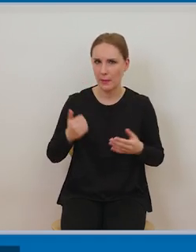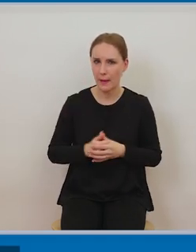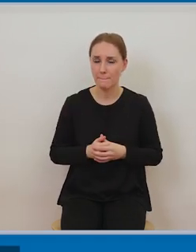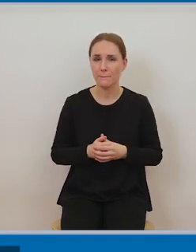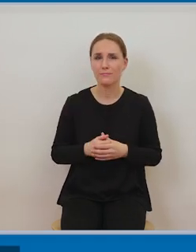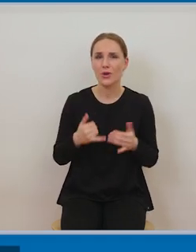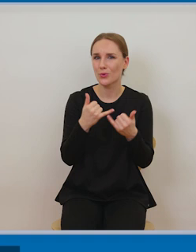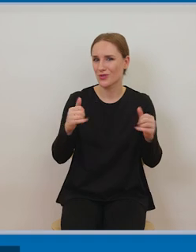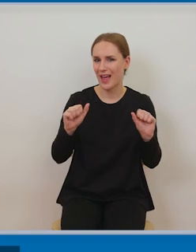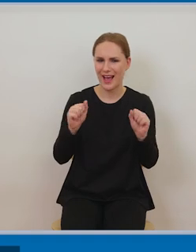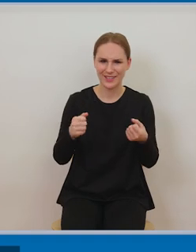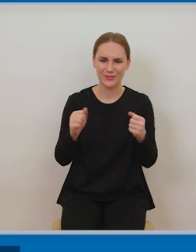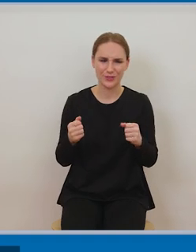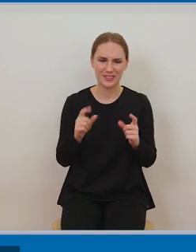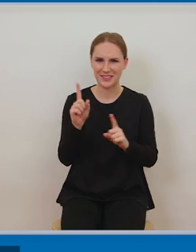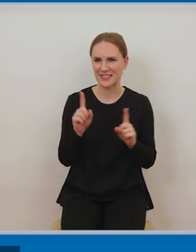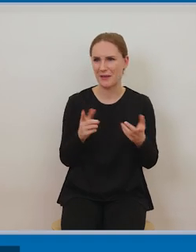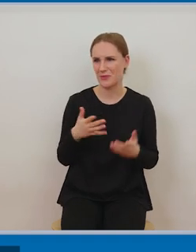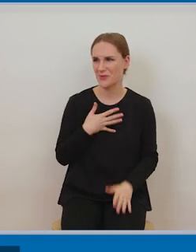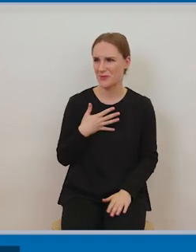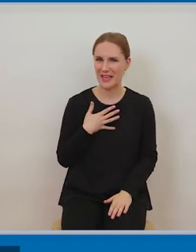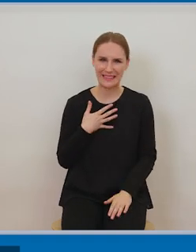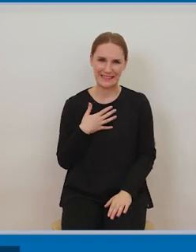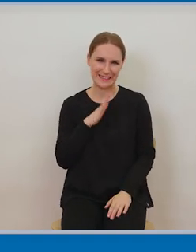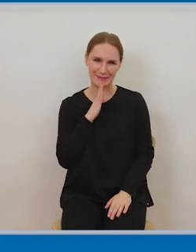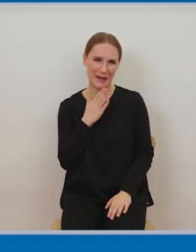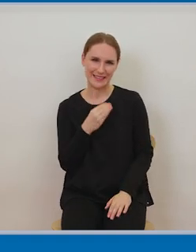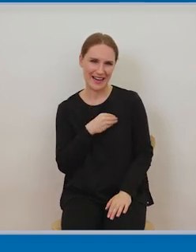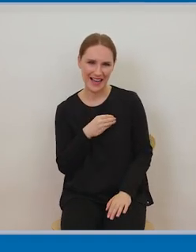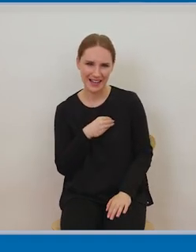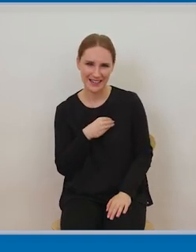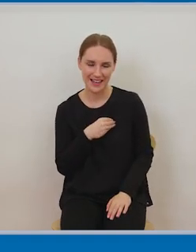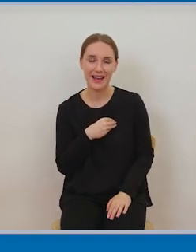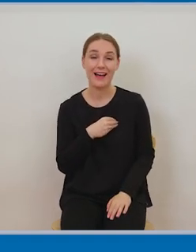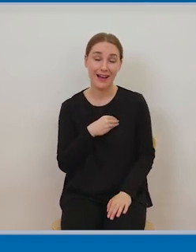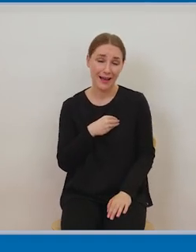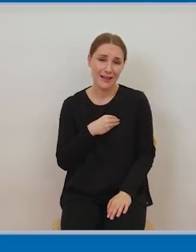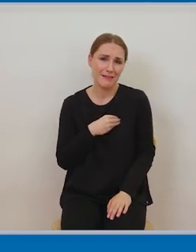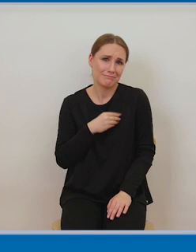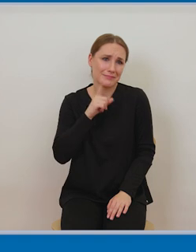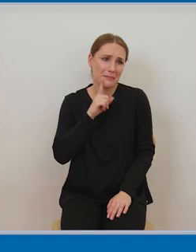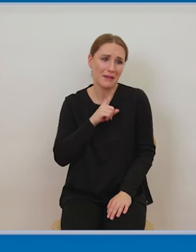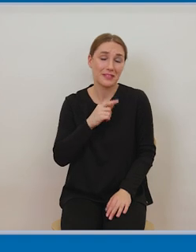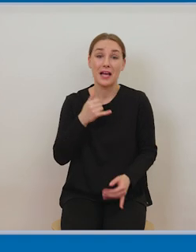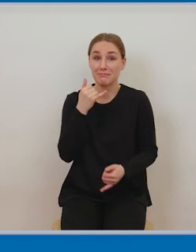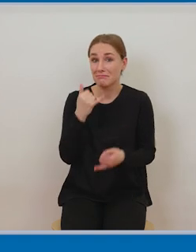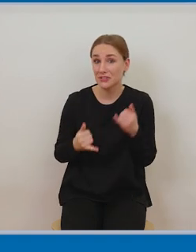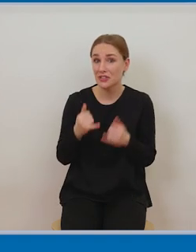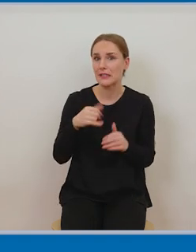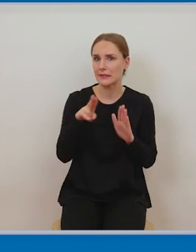z internetu różnego rodzaju treści dla własnych potrzeb takie ściąganie z internetu legalnych treści